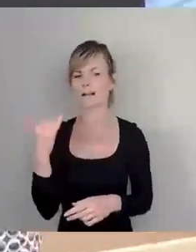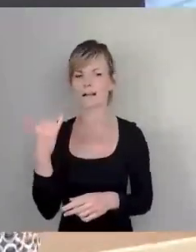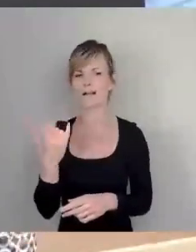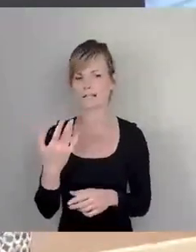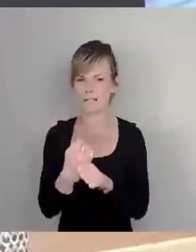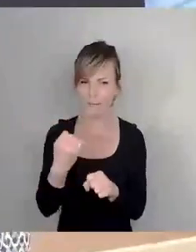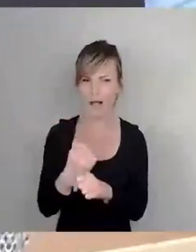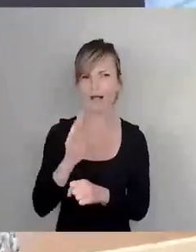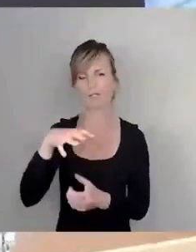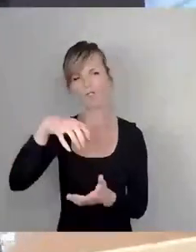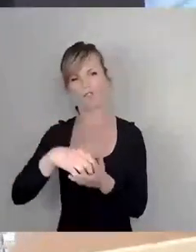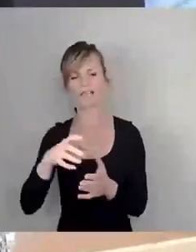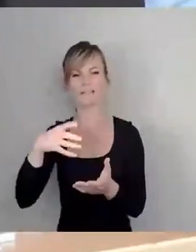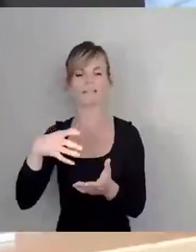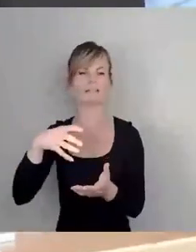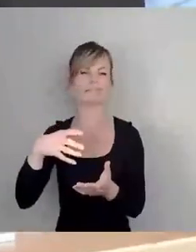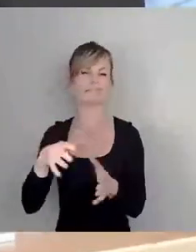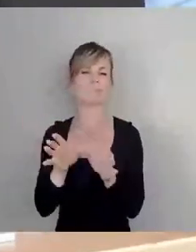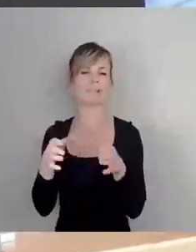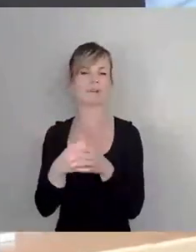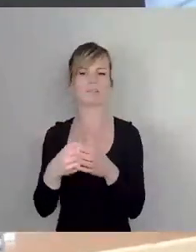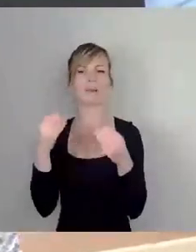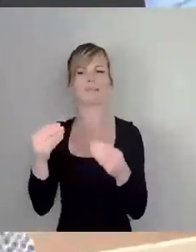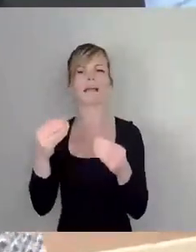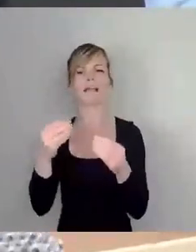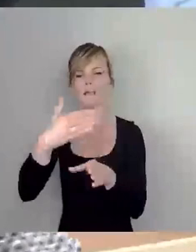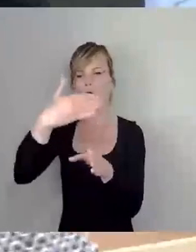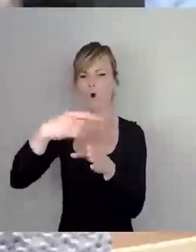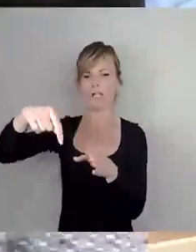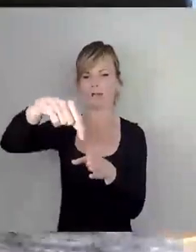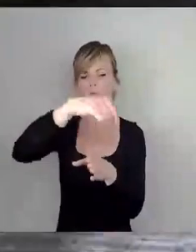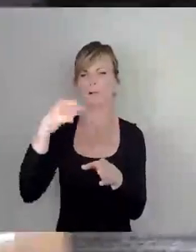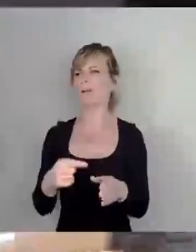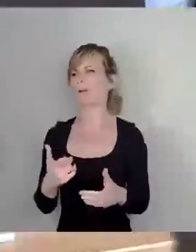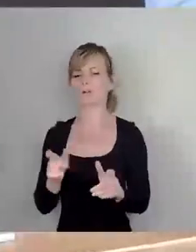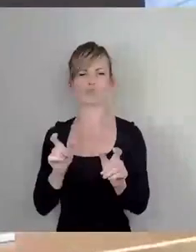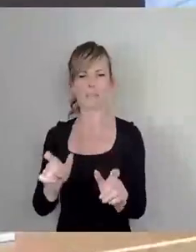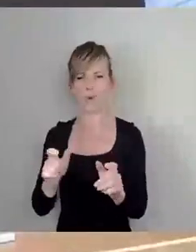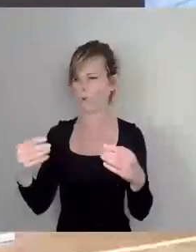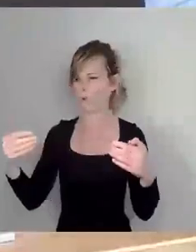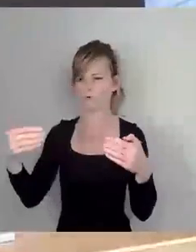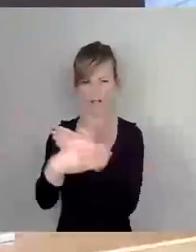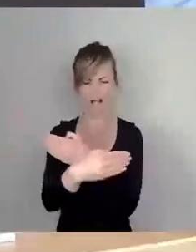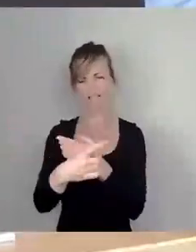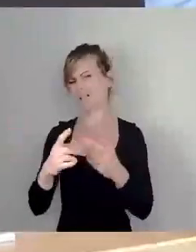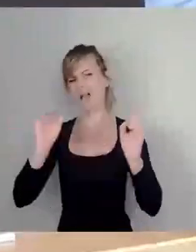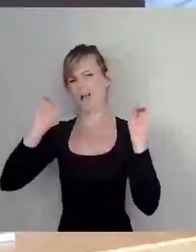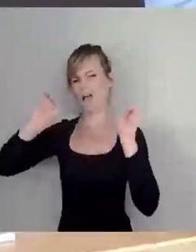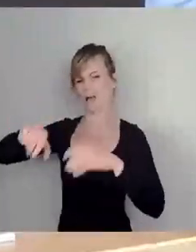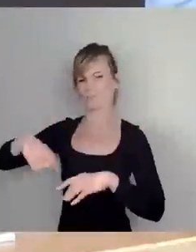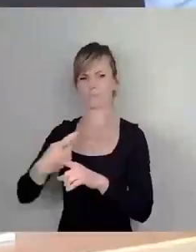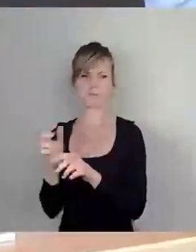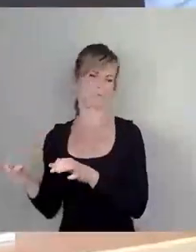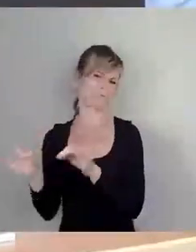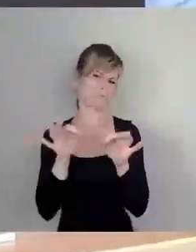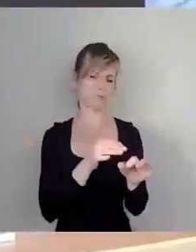mit Stadtbezirksmitteln. Aber das war alles so kompliziert. Also wie gesagt, da gehört ja die Straßensperrung dazu, dass sie darauf dann wieder verzichtet haben und das jetzt wieder eben